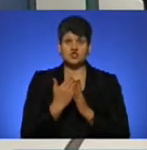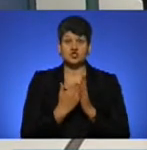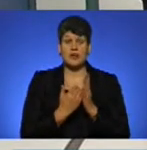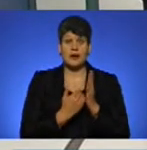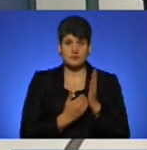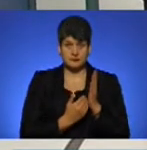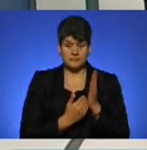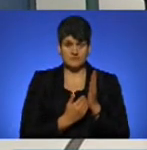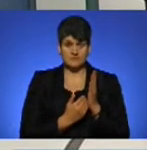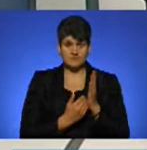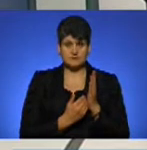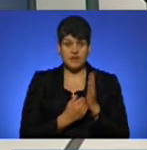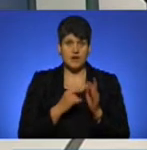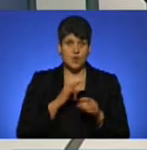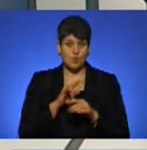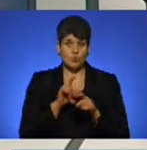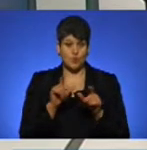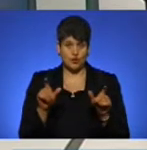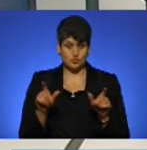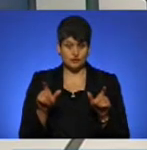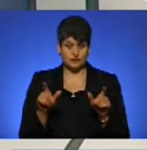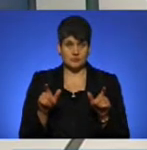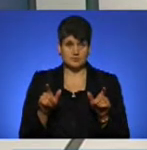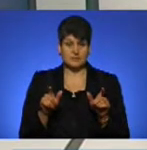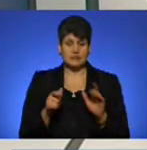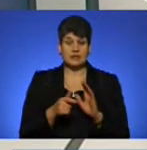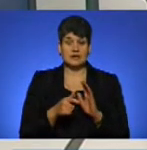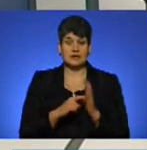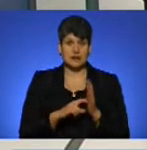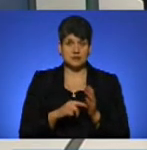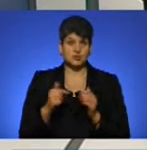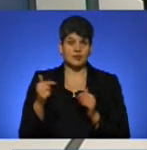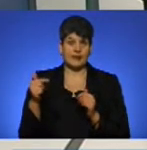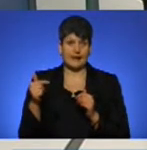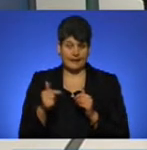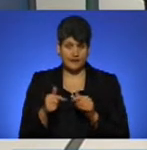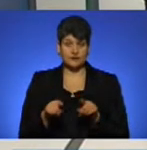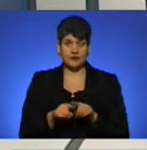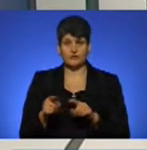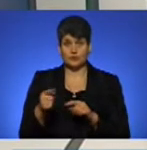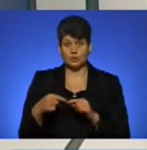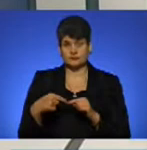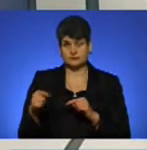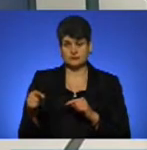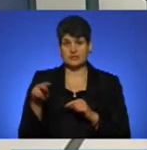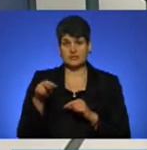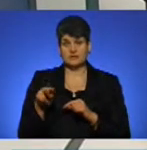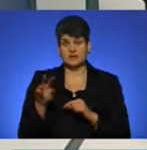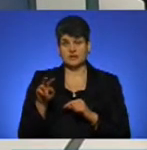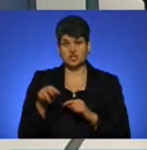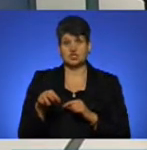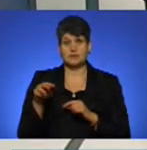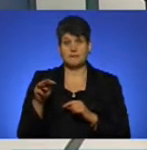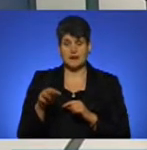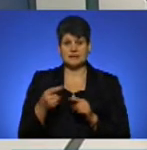аеропорту класу Гета, Тернопіль, при довженні полоси 2000 метрів